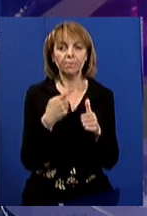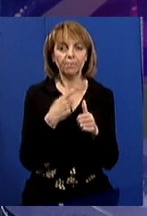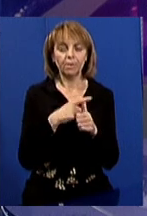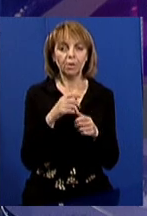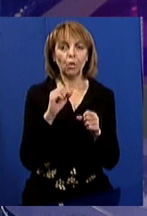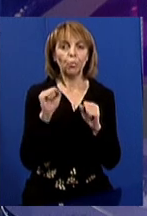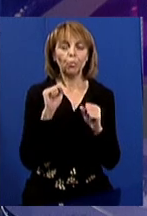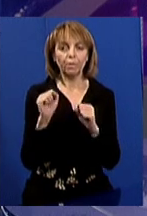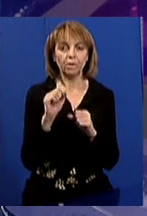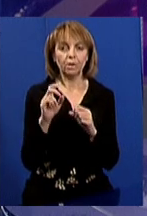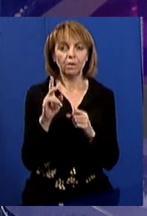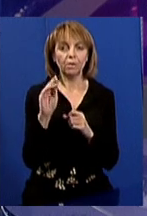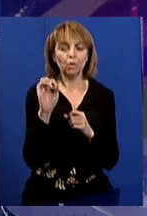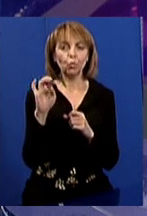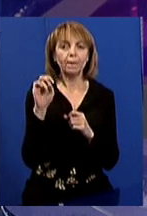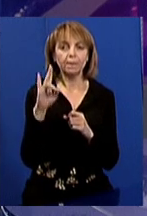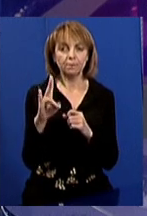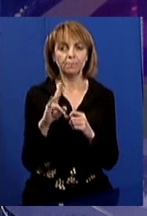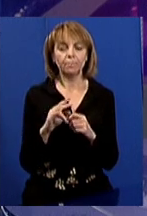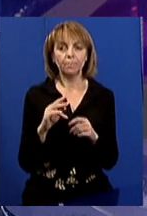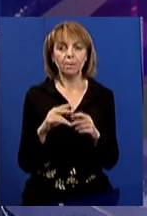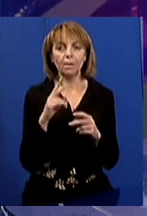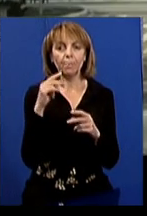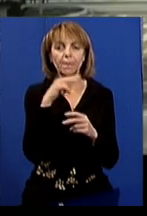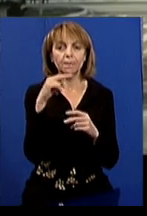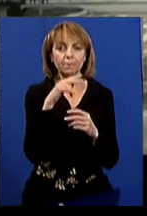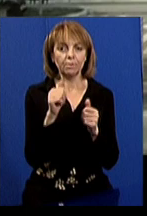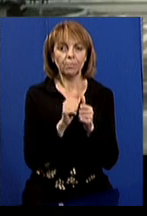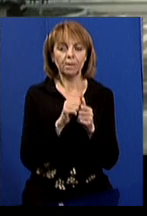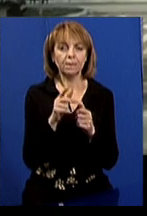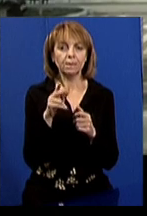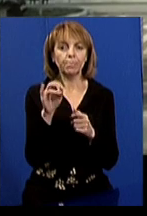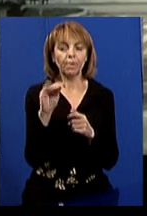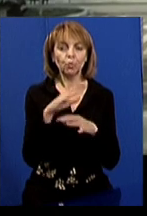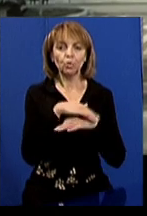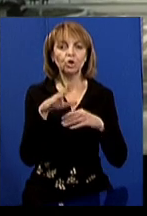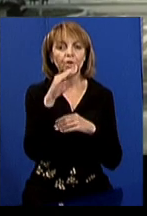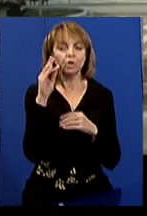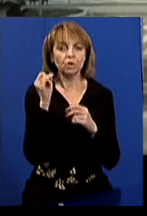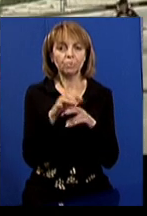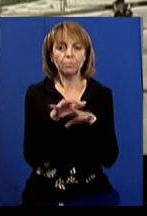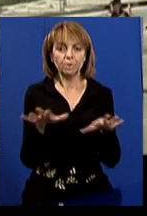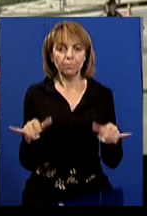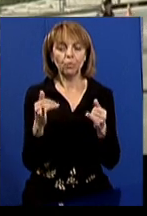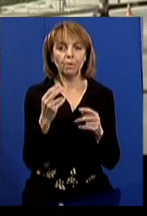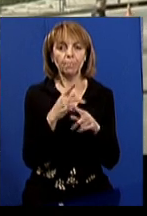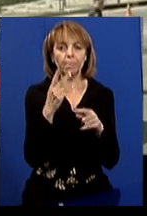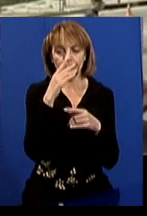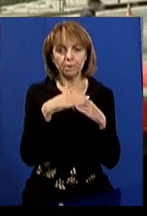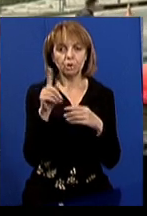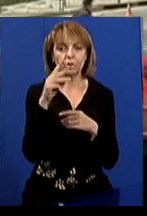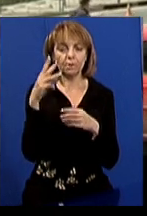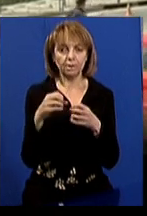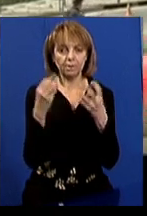облуправління надзвичайників в горлу Пандін. Пальне біля заправки на вулиці Шевченка розлилося сьогодні близько пів на другу дня.